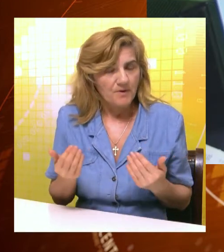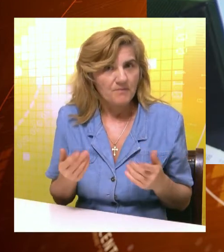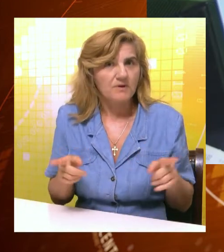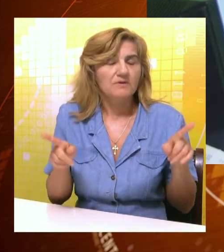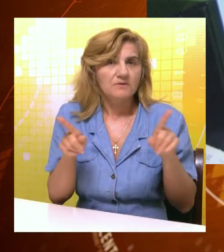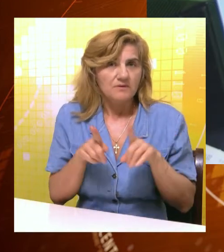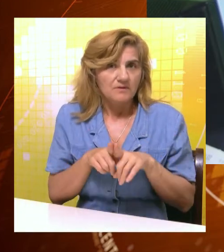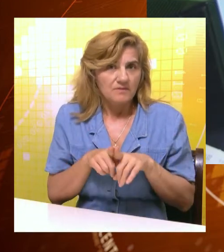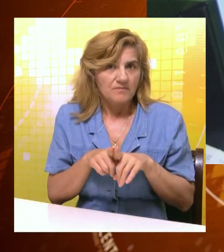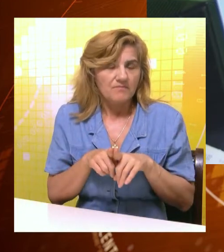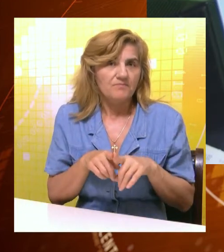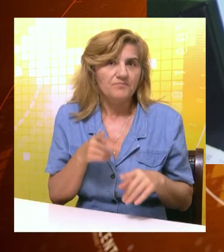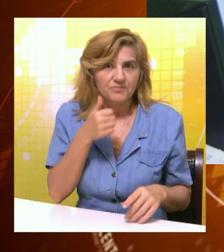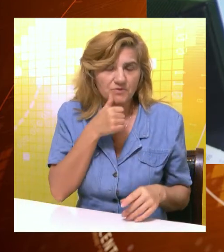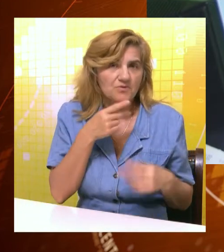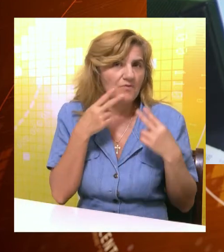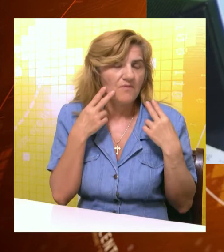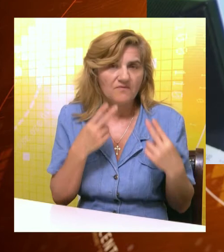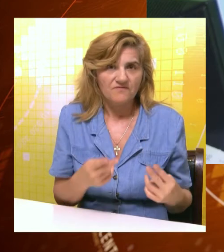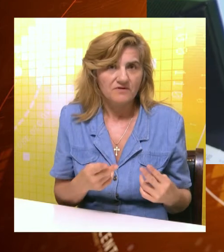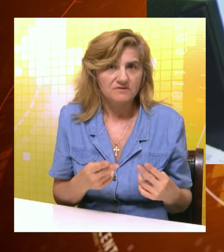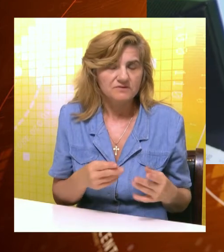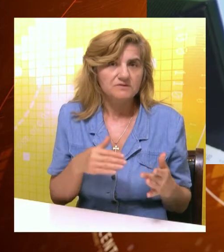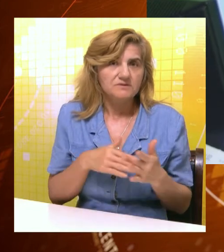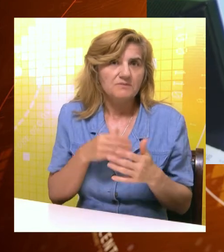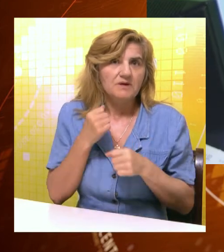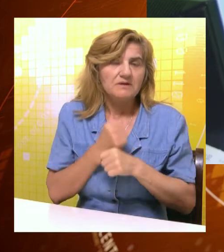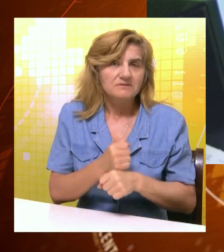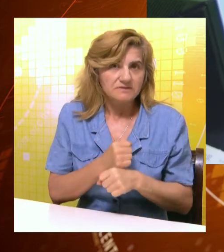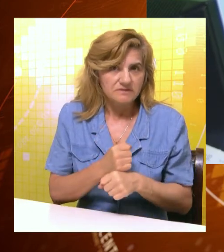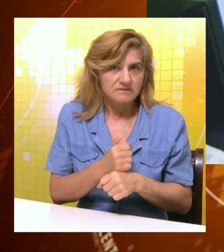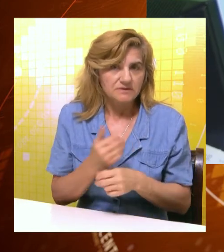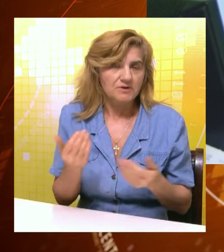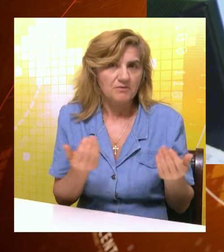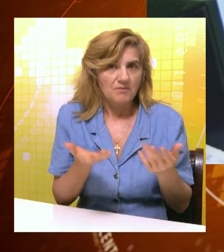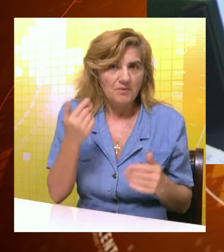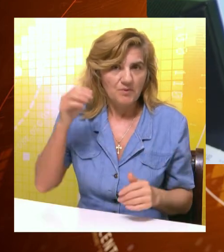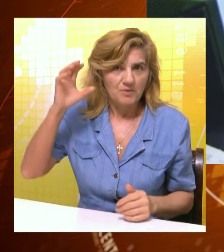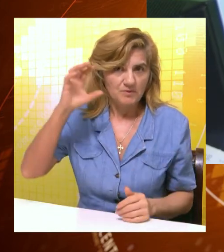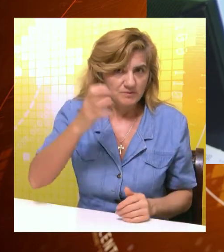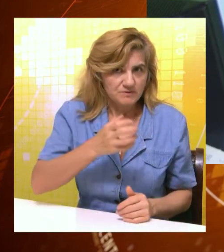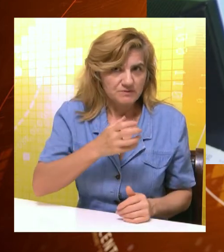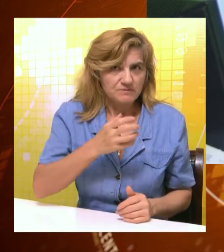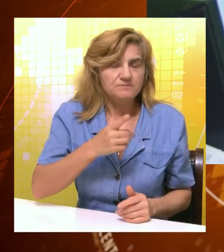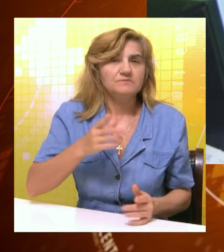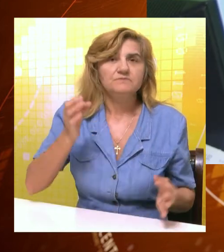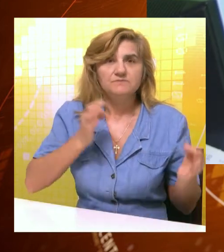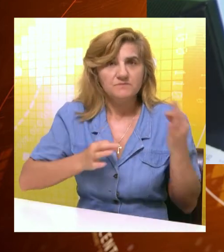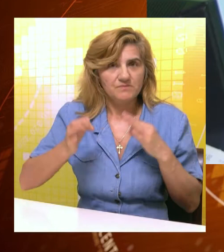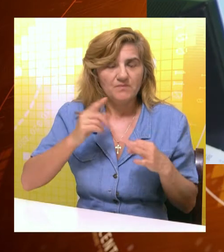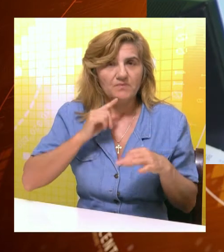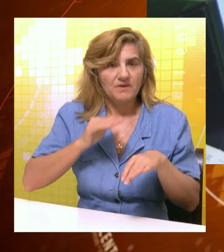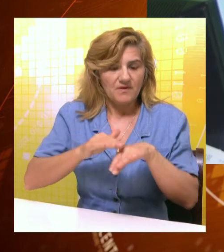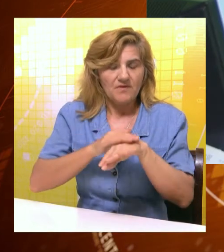i isto tako ono što je možda najvažnije da zaštite bebu od sunca adekvatnom